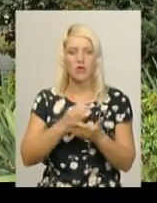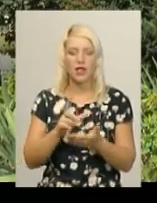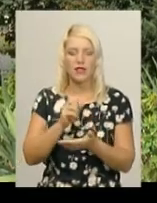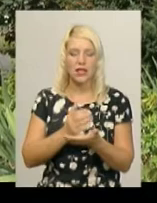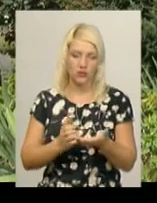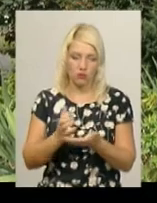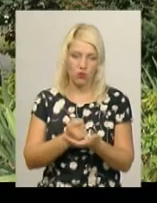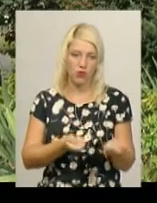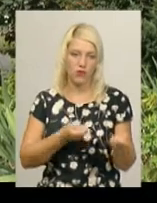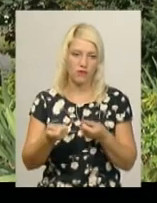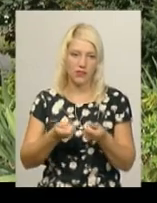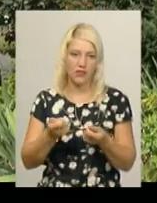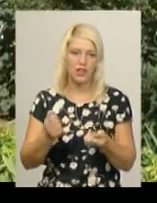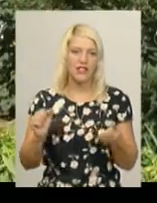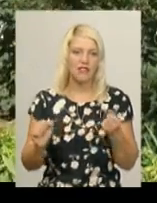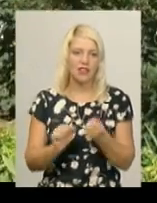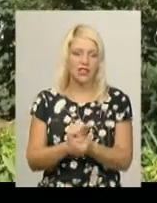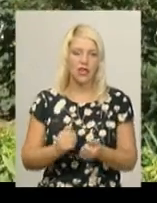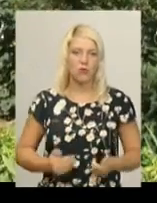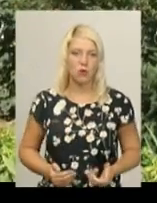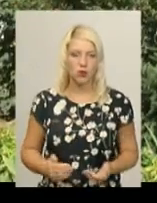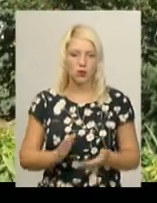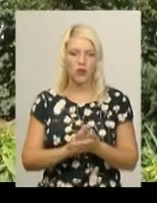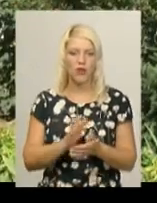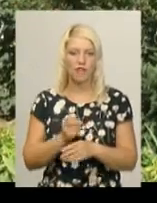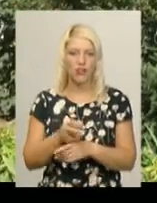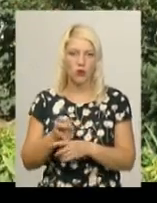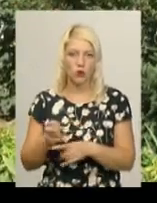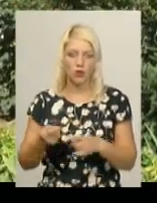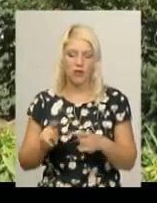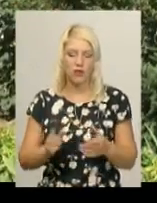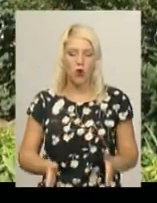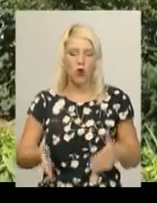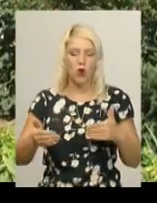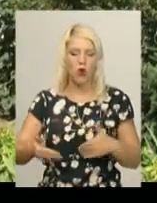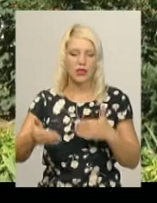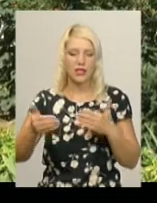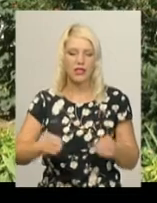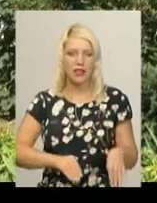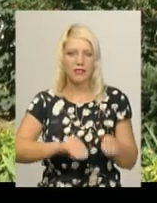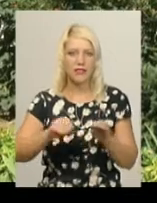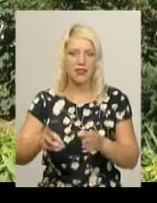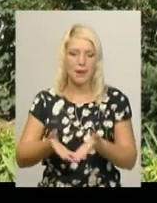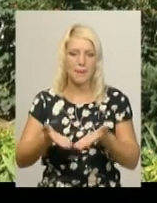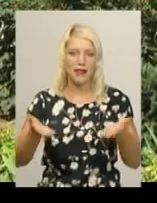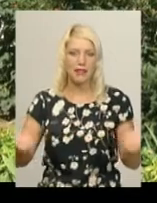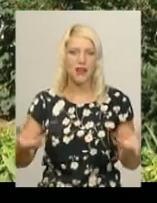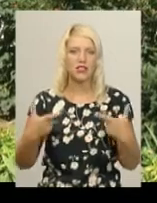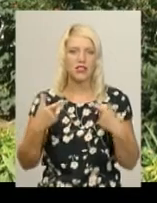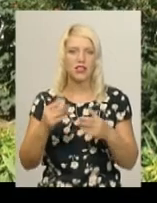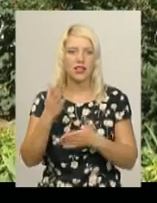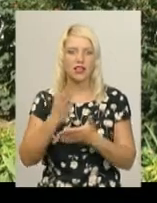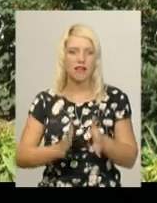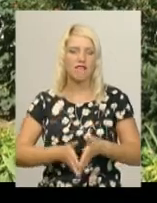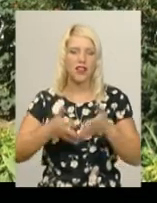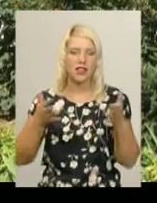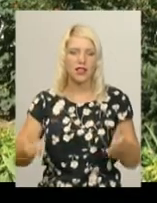і вивезення твердих побутових відходів. Контейнери для збору скла встановлюються на майданчиках, на яких є велика